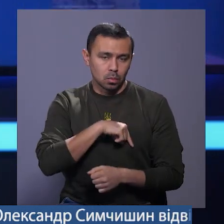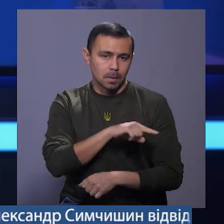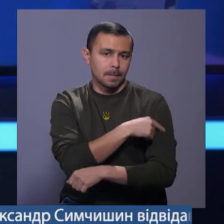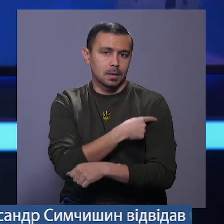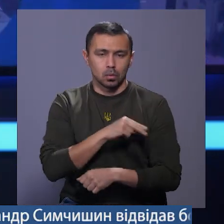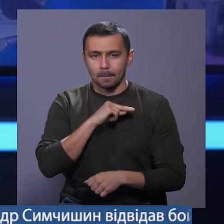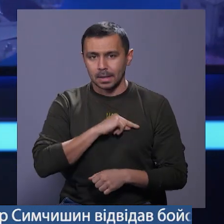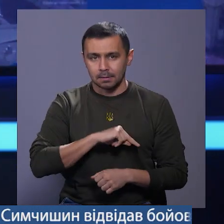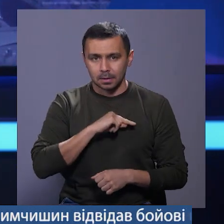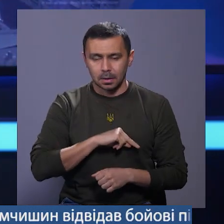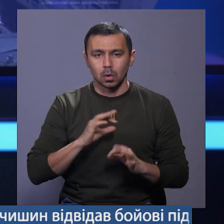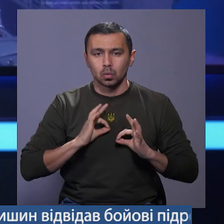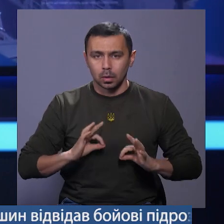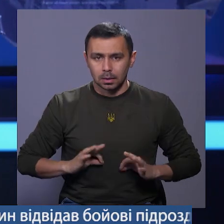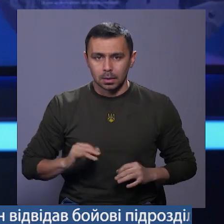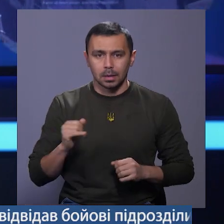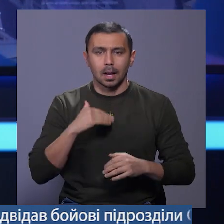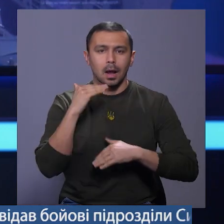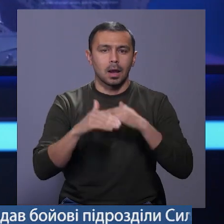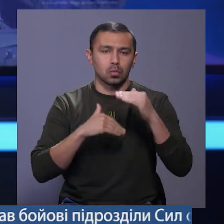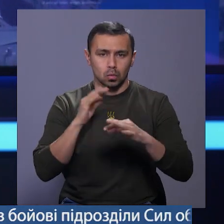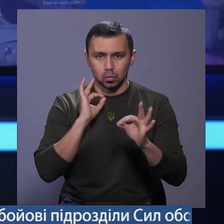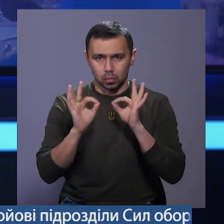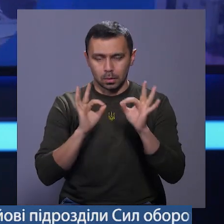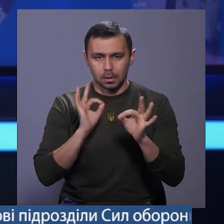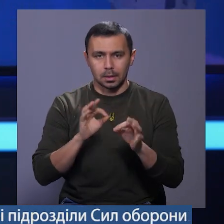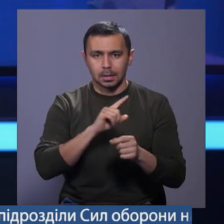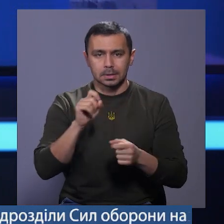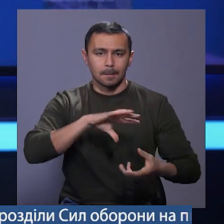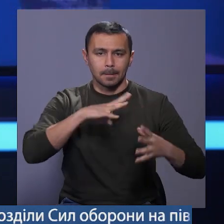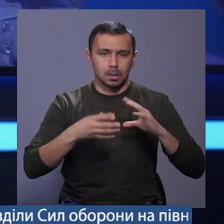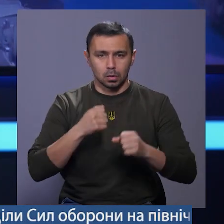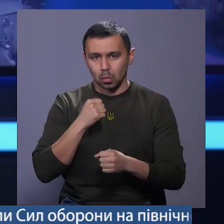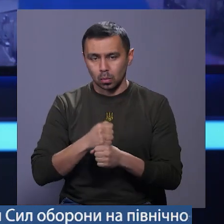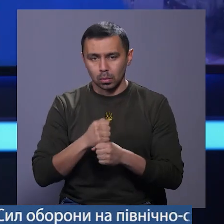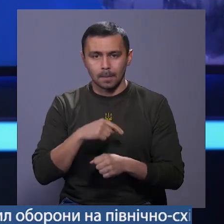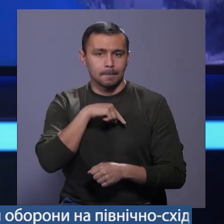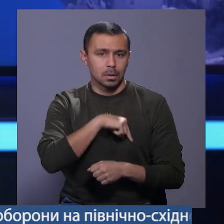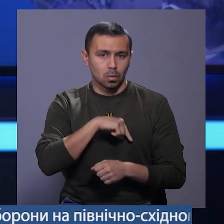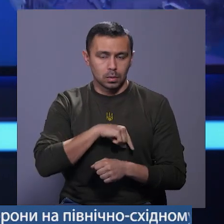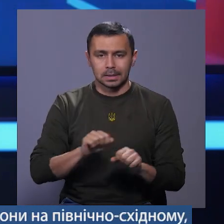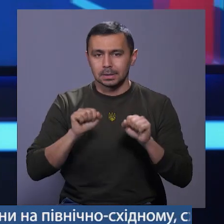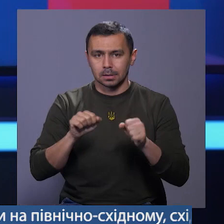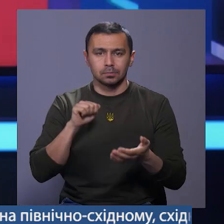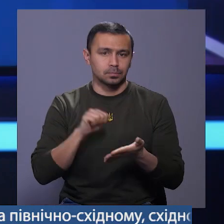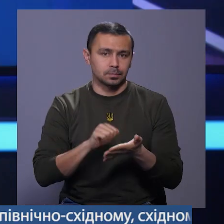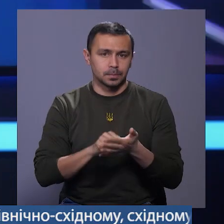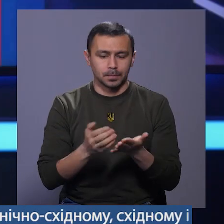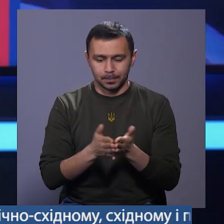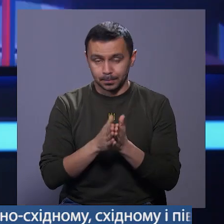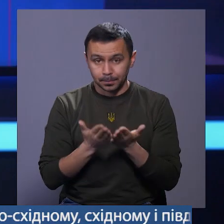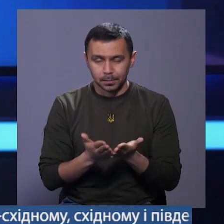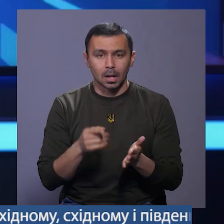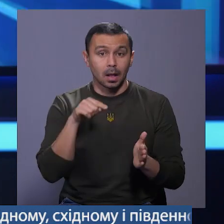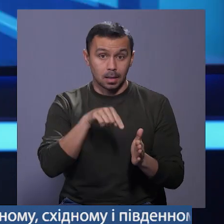медичного працівника, юриста і кар'єрного консультанта. За підсумками роботи, психологи захисту надрукували посібник.